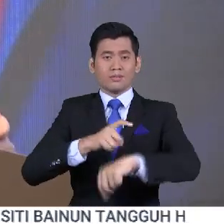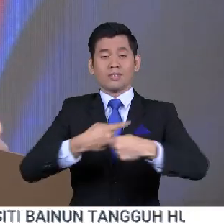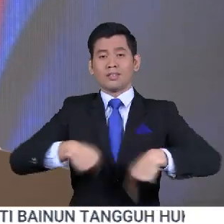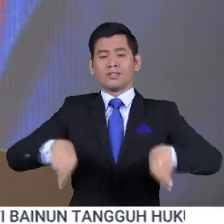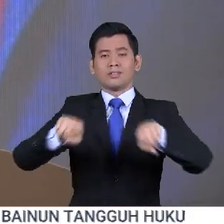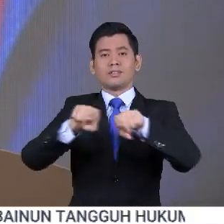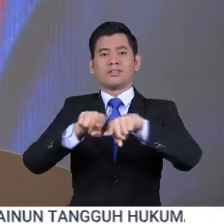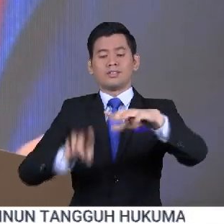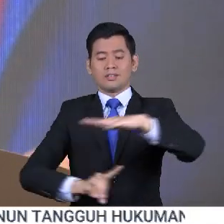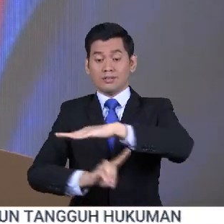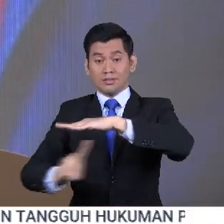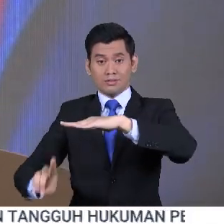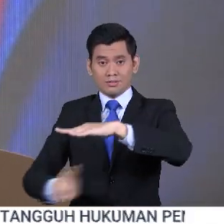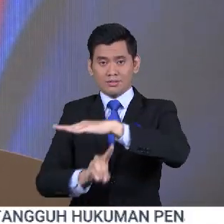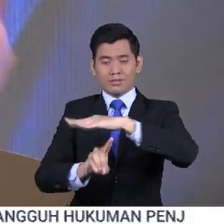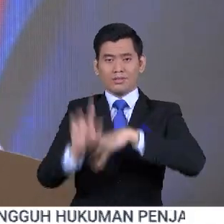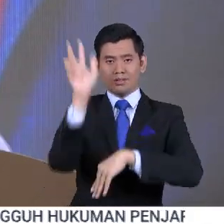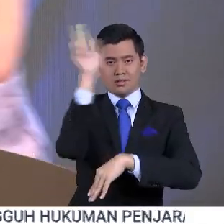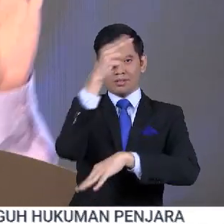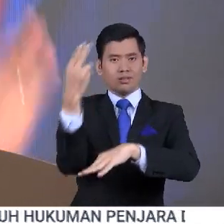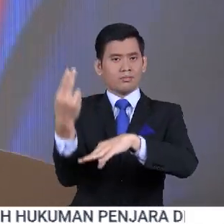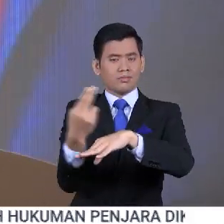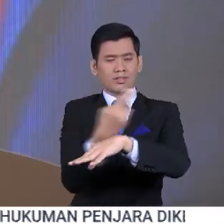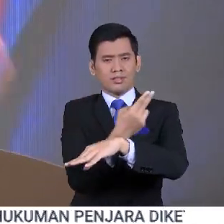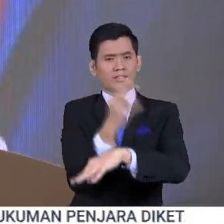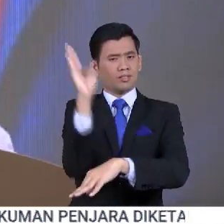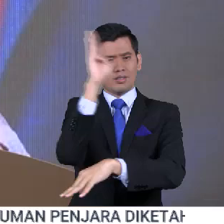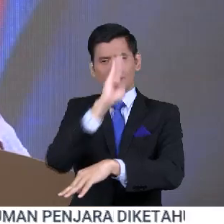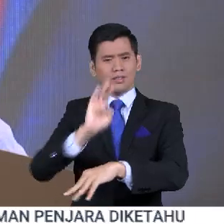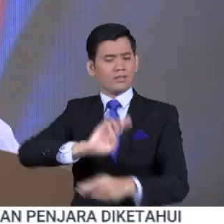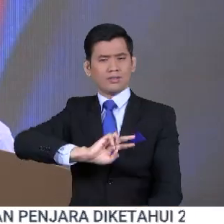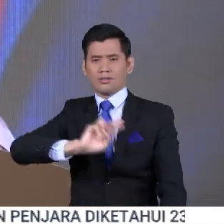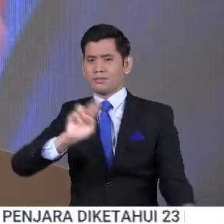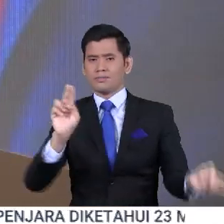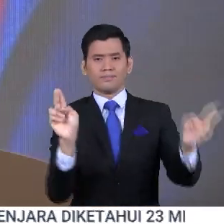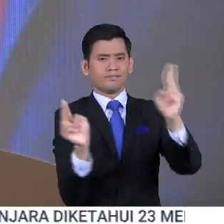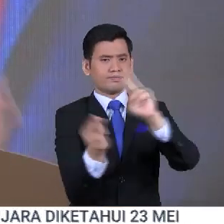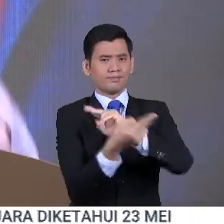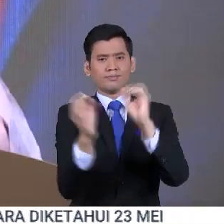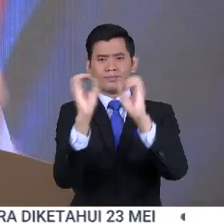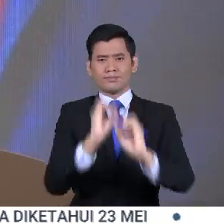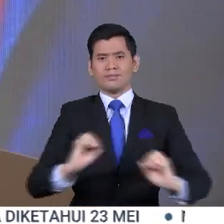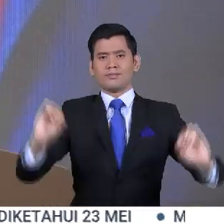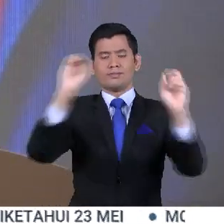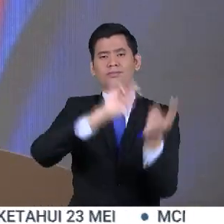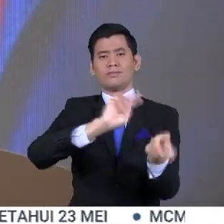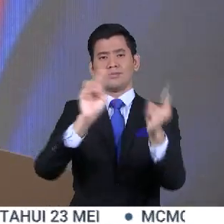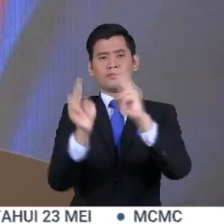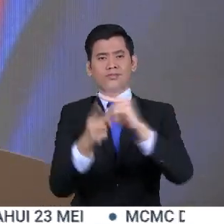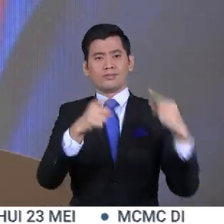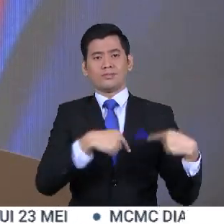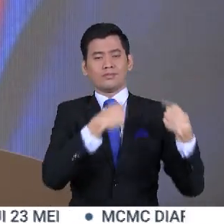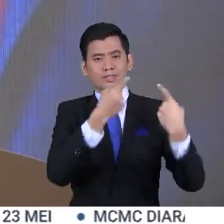dasar kerajaan tentang isu penggunaan kalimah Allah tidak pernah berubah, tidak ada perubahan. sejak 1986